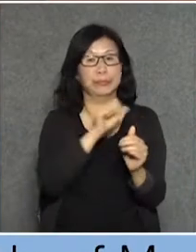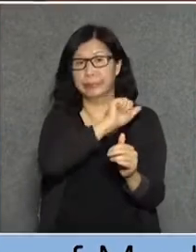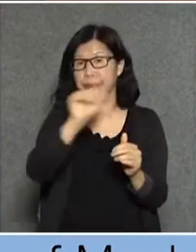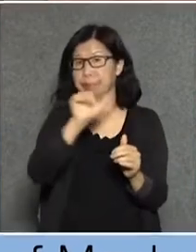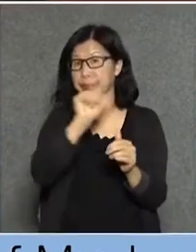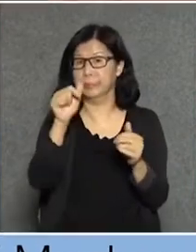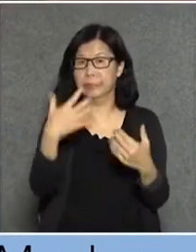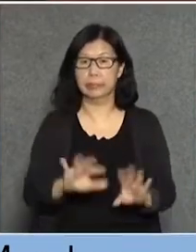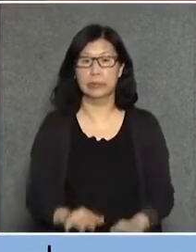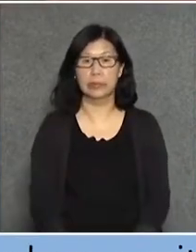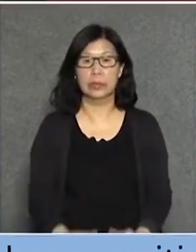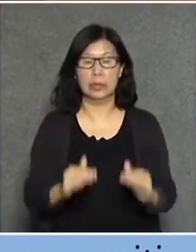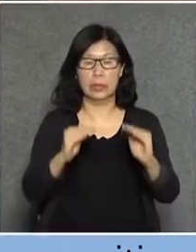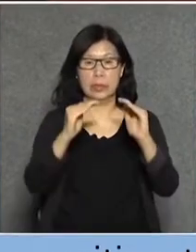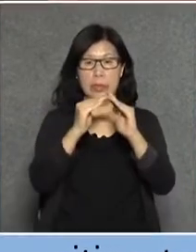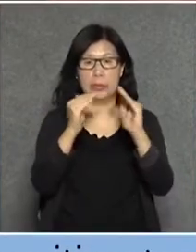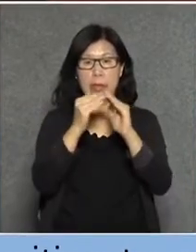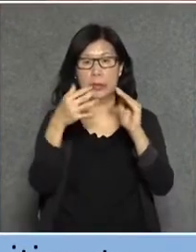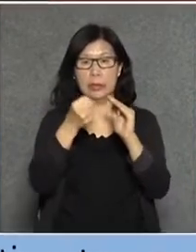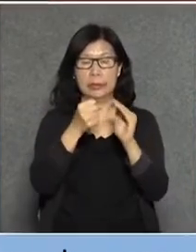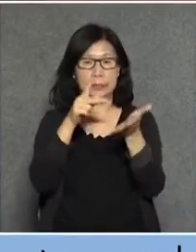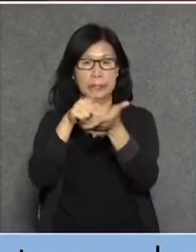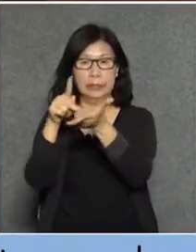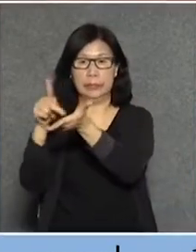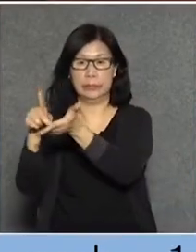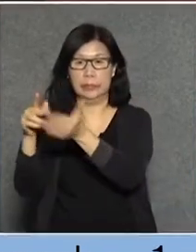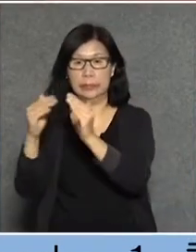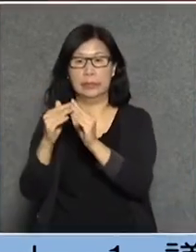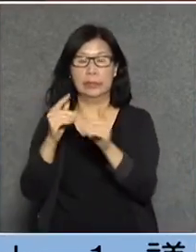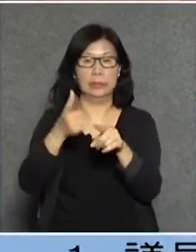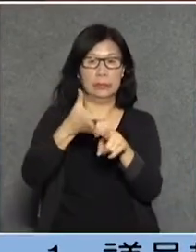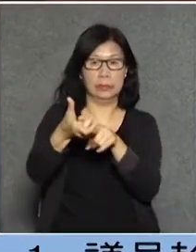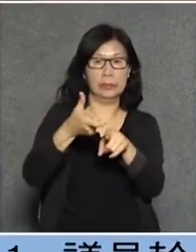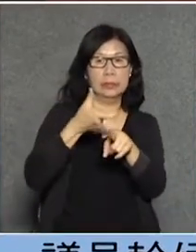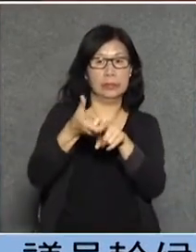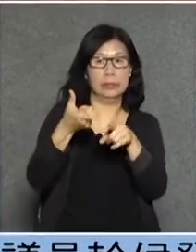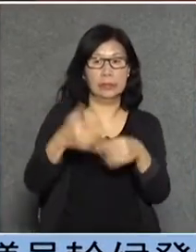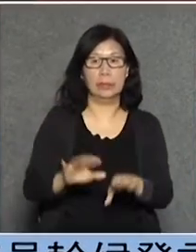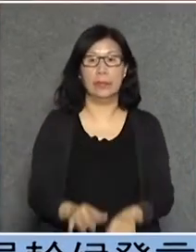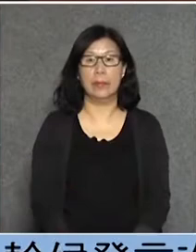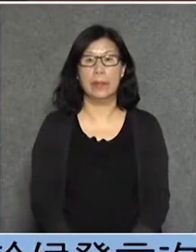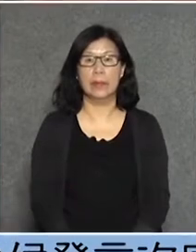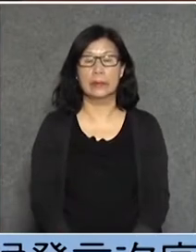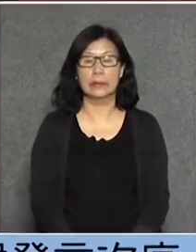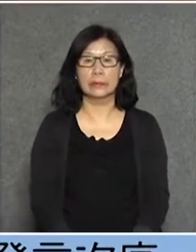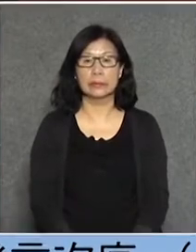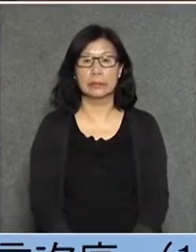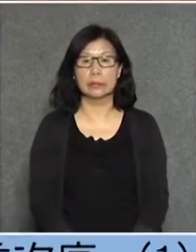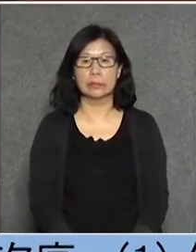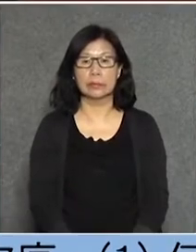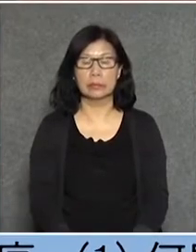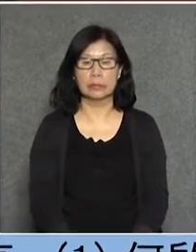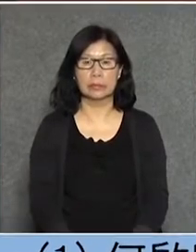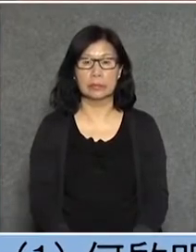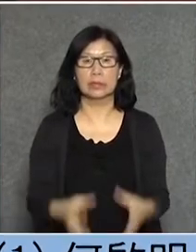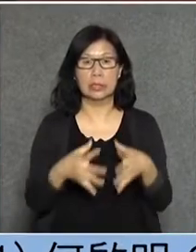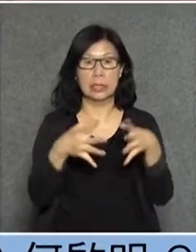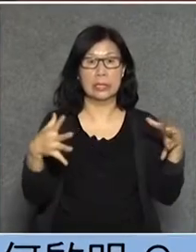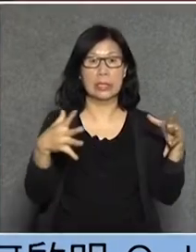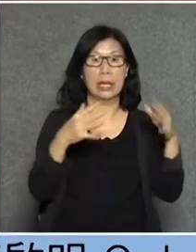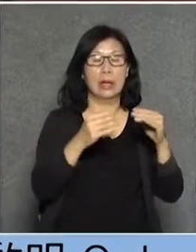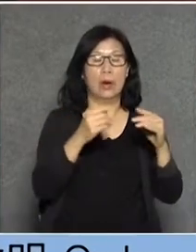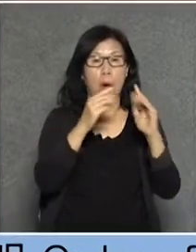那些業主就租了出去就收緊租了他一定是跟那個大業主